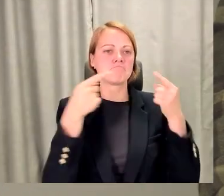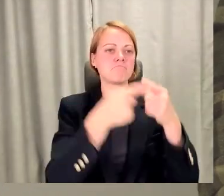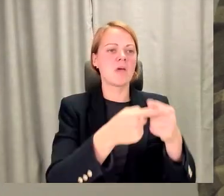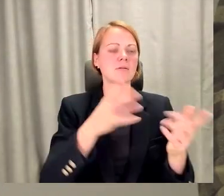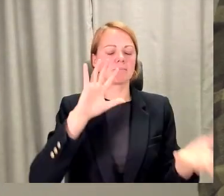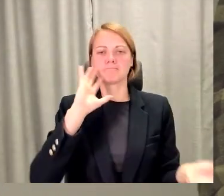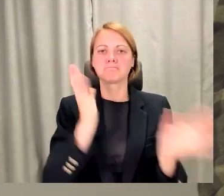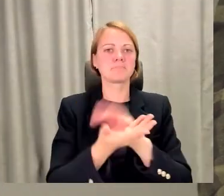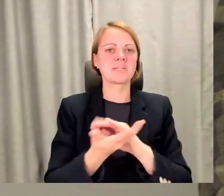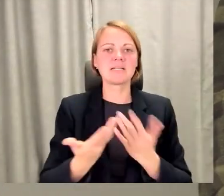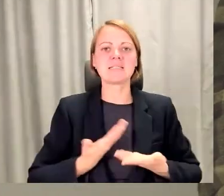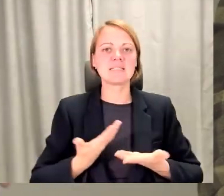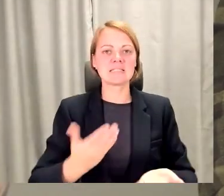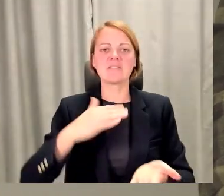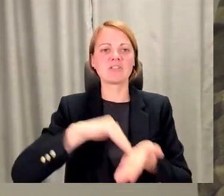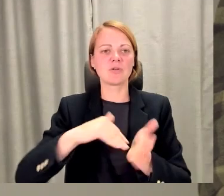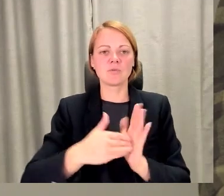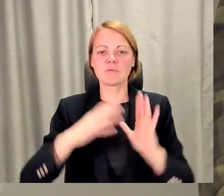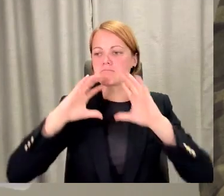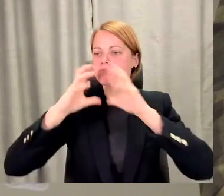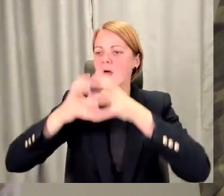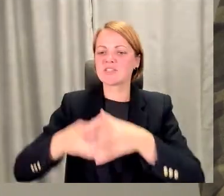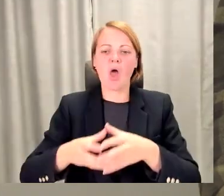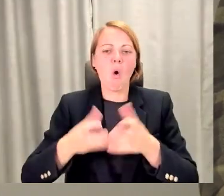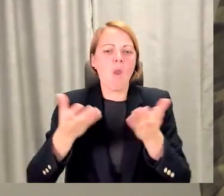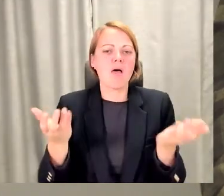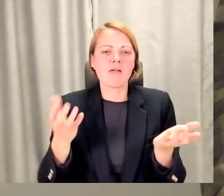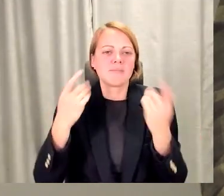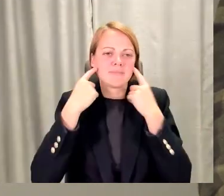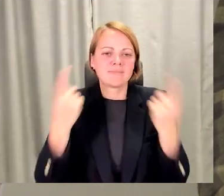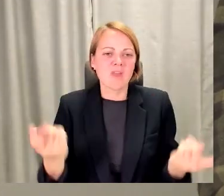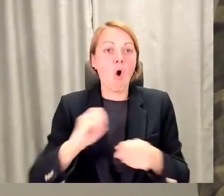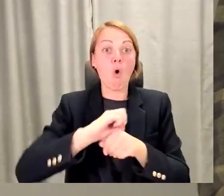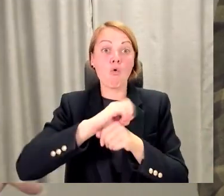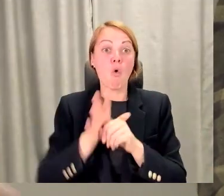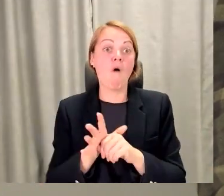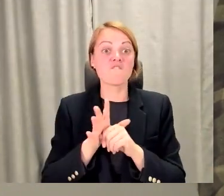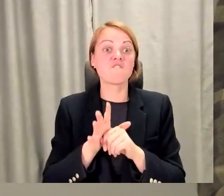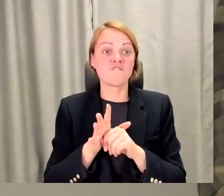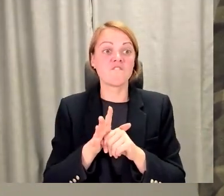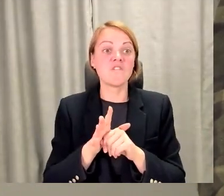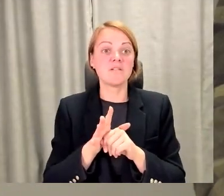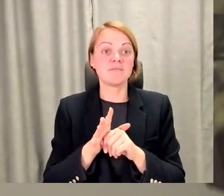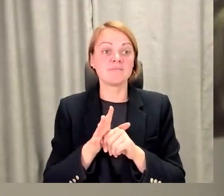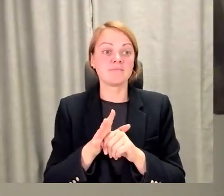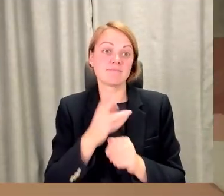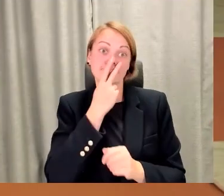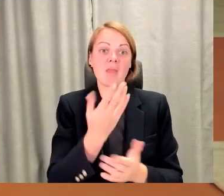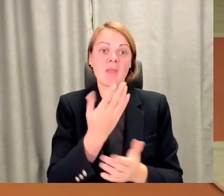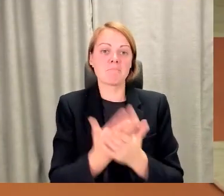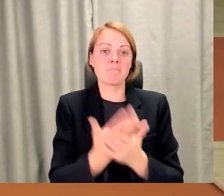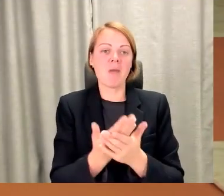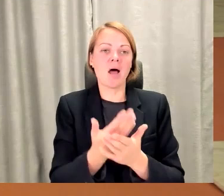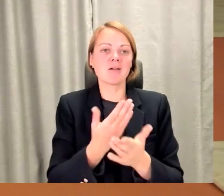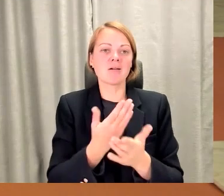situācija, mainījies pasaulē, vispār, nezinu, Covid atnāca. Jā, mēs ļoti pierādījām, ka mēs varam mainīties, adaptēties un pat apsteikt